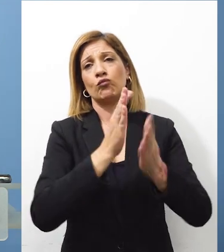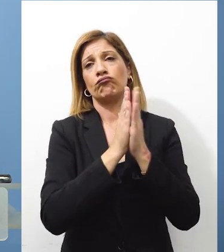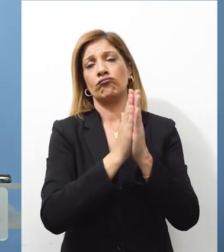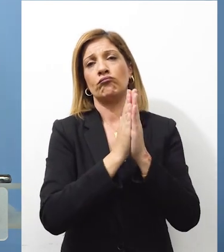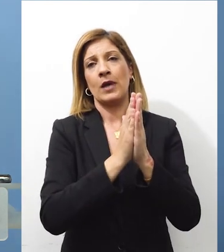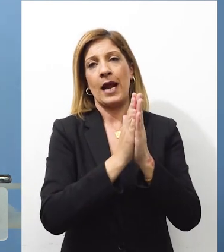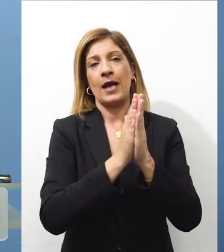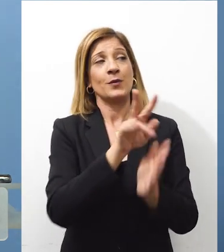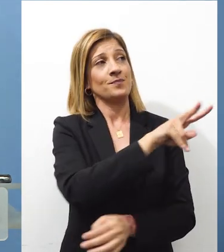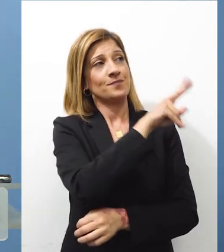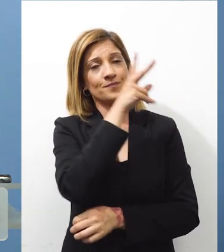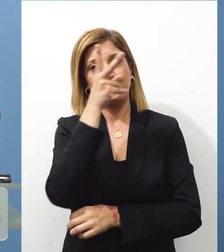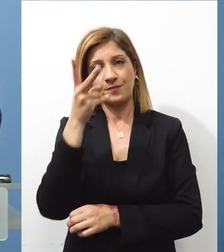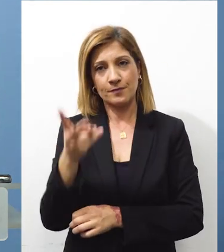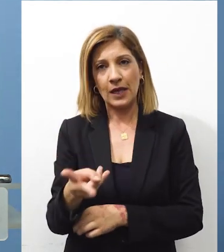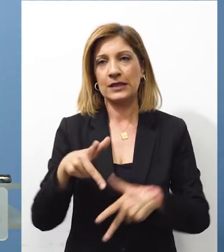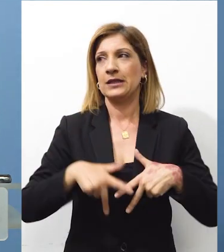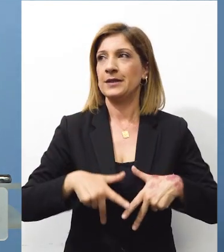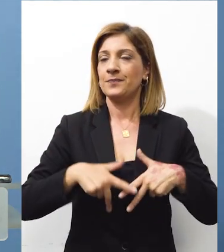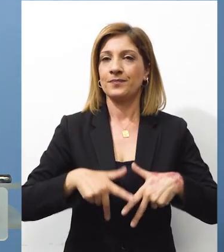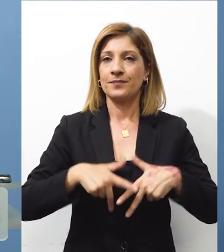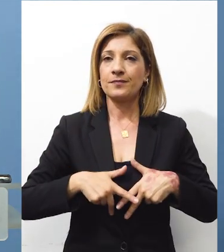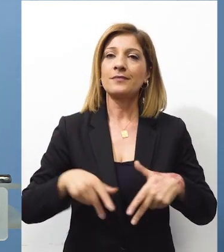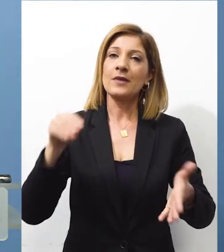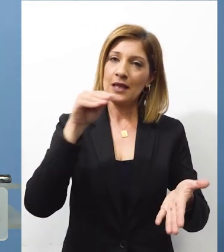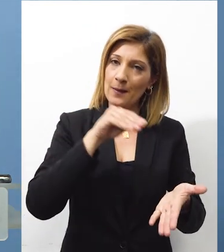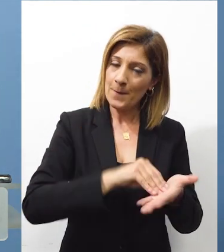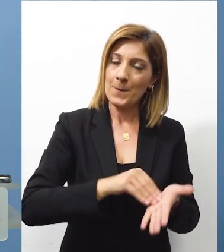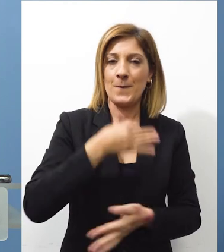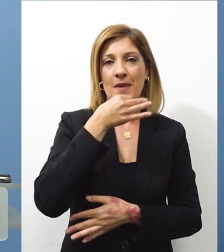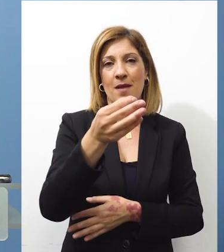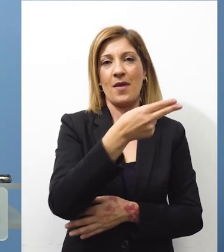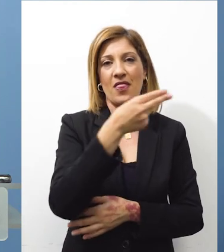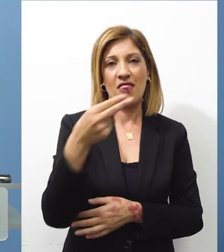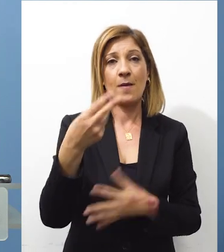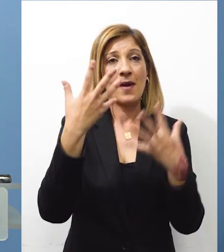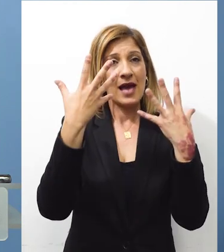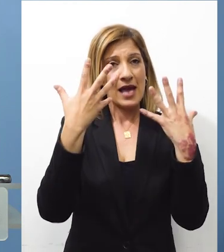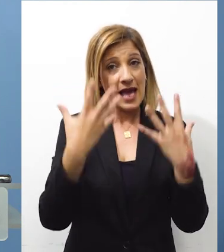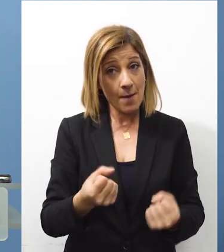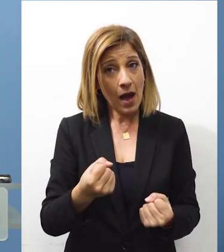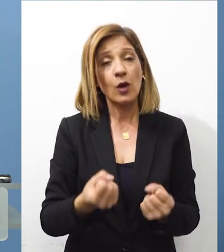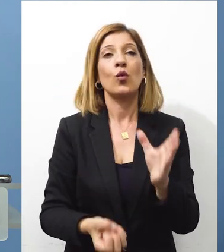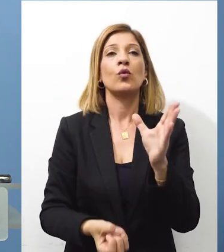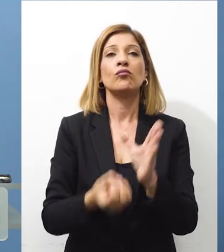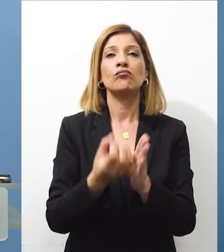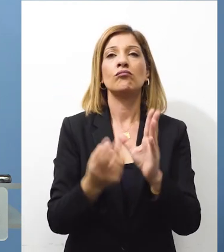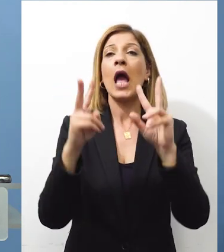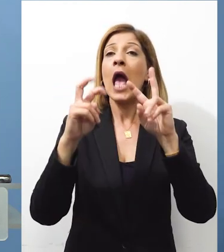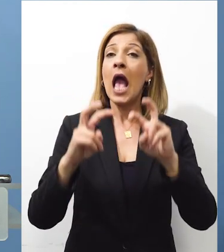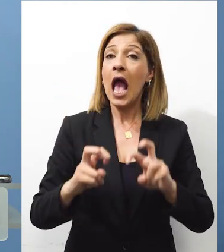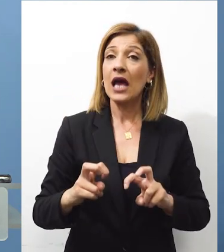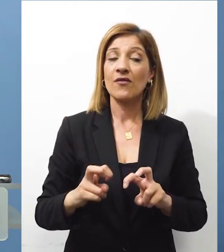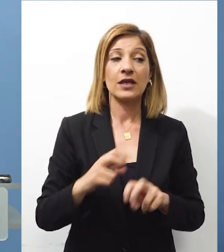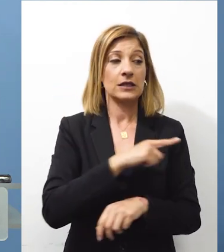Όπως έχουμε ξανά τοποθετηθεί για το συγκεκριμένο ζήτημα υπάρχουν εξελίξεις έρευνες στις οποίες